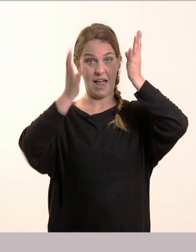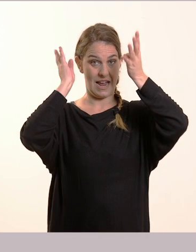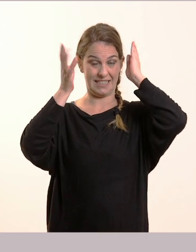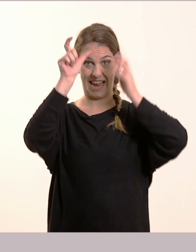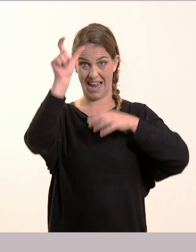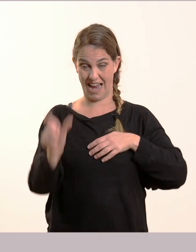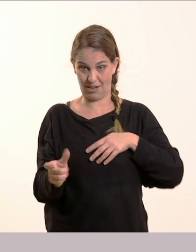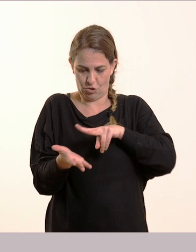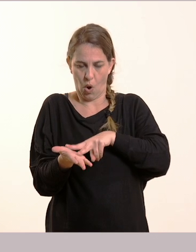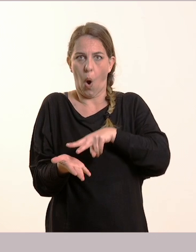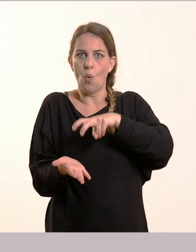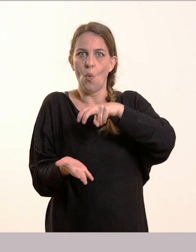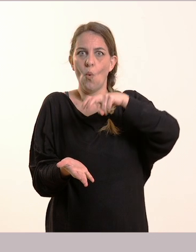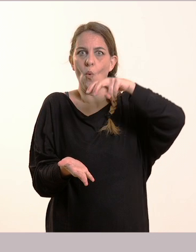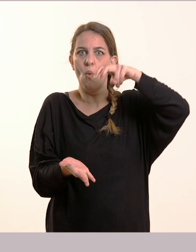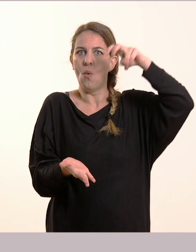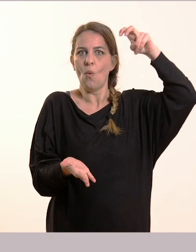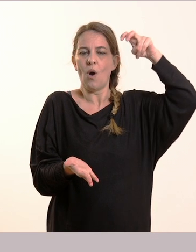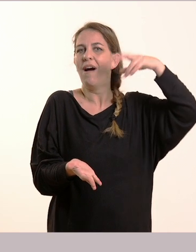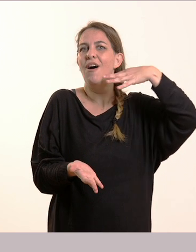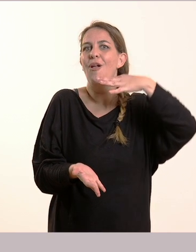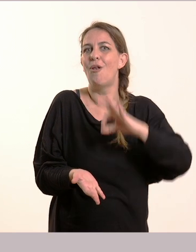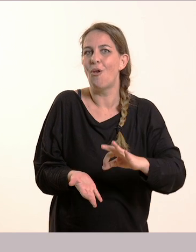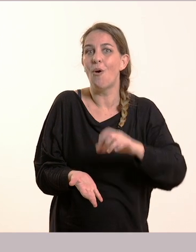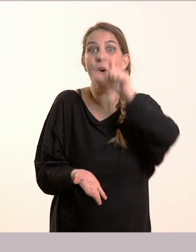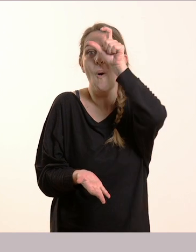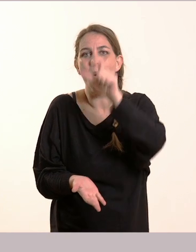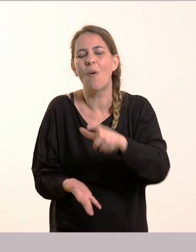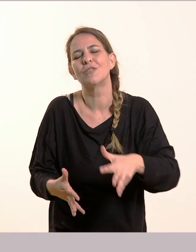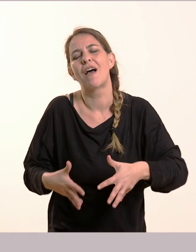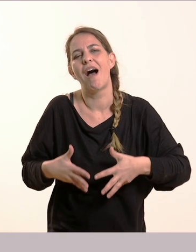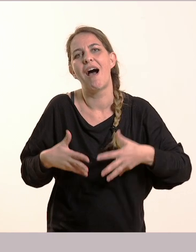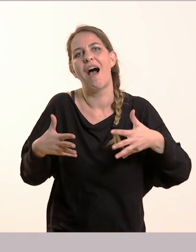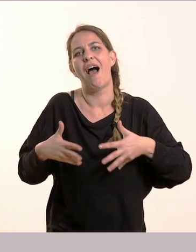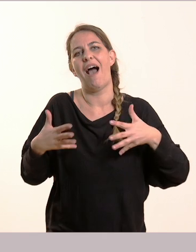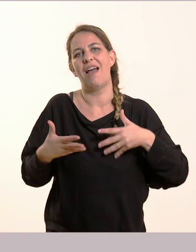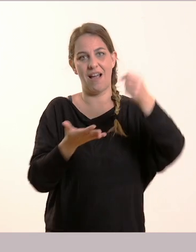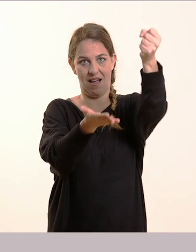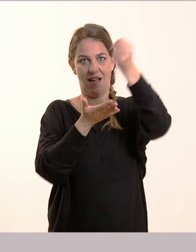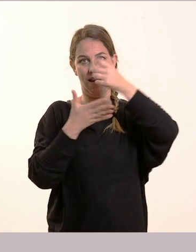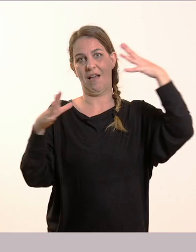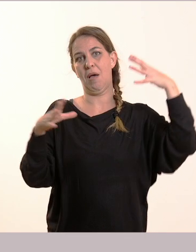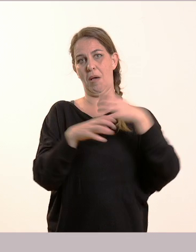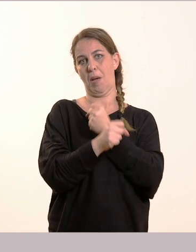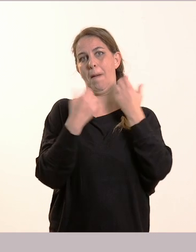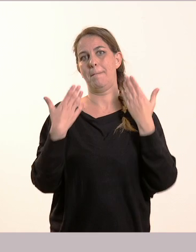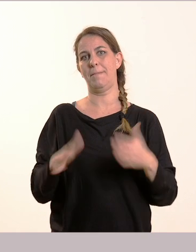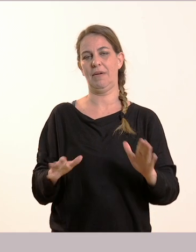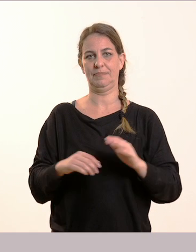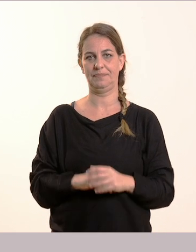πετά στα σύννεφα γιατί ήταν ευτυχισμένος για την επιτυχία του που κέρδισε τον διαγωνισμό.